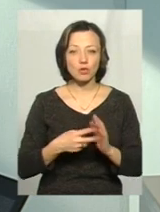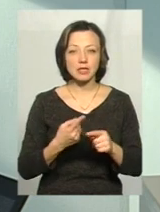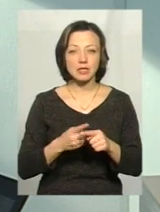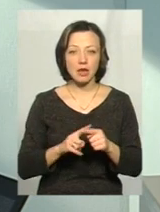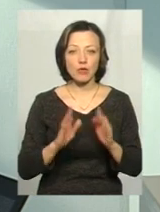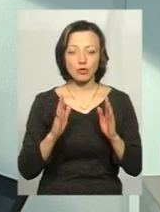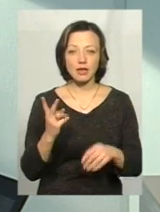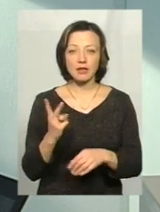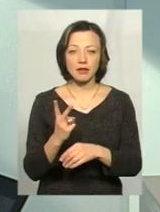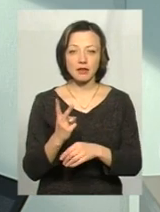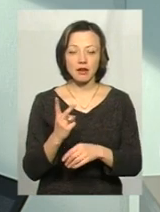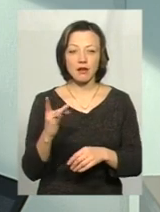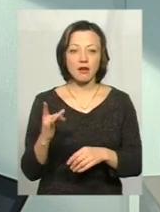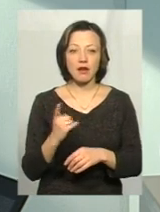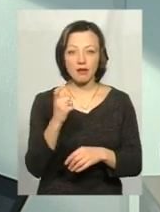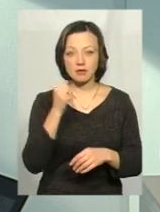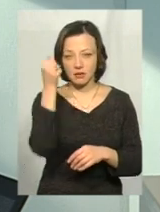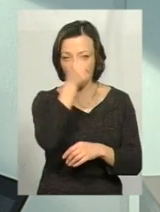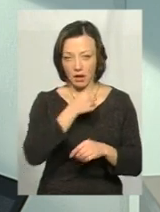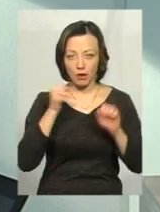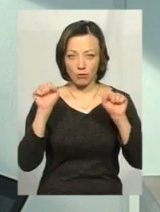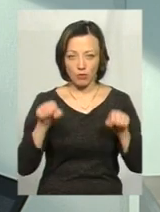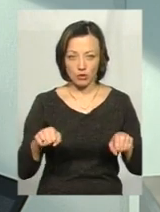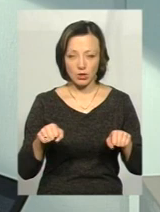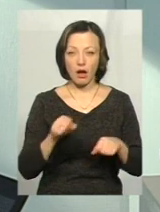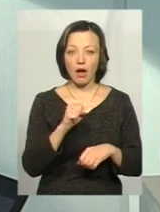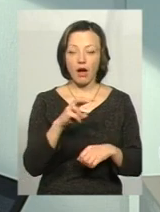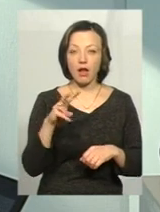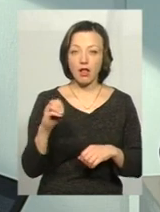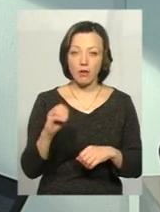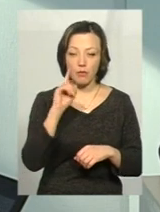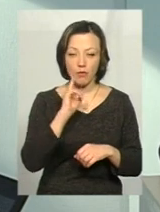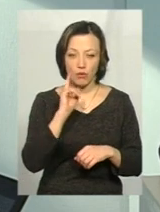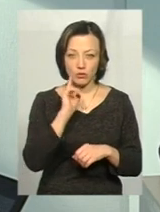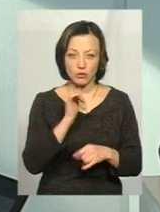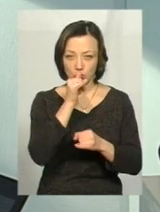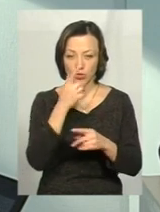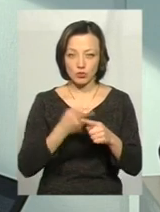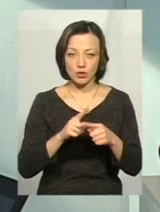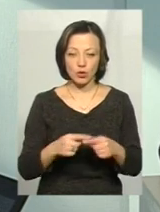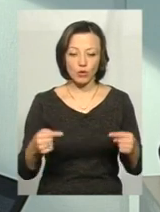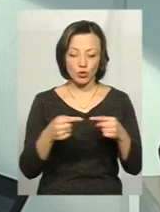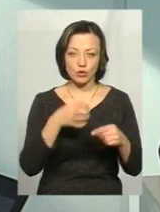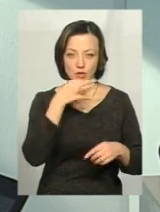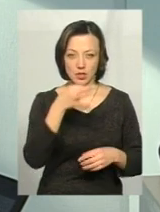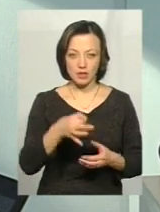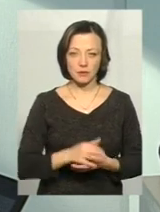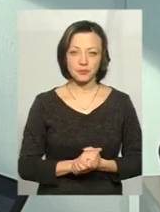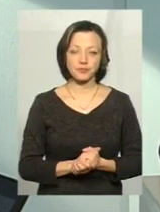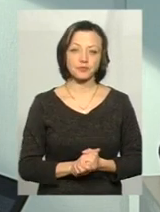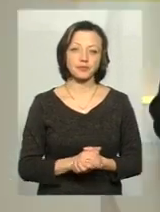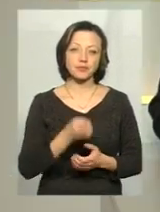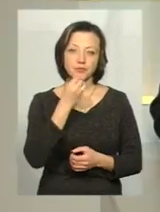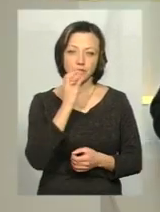це буде два рази на рік. Однак, поки що ми не можемо цього точно сказати. Добре,